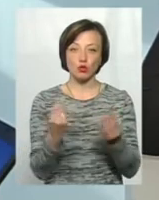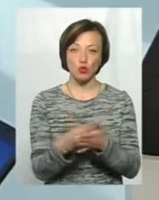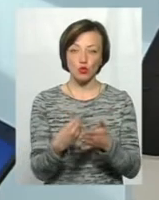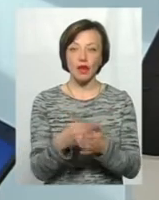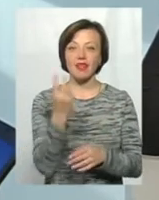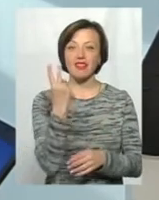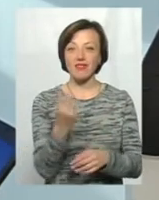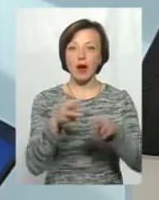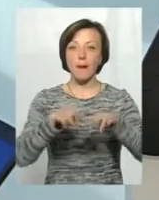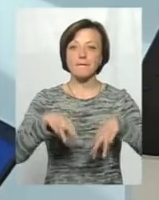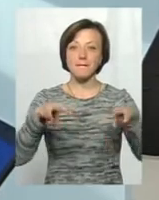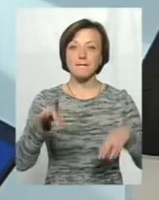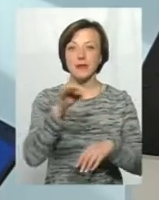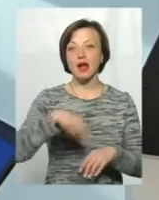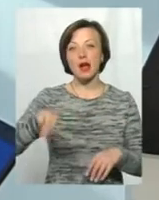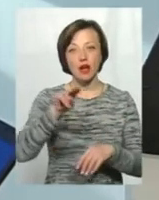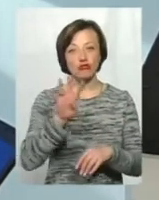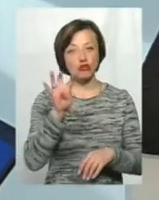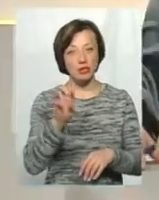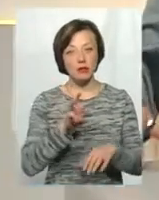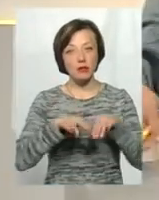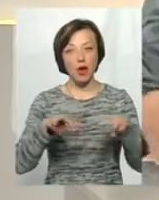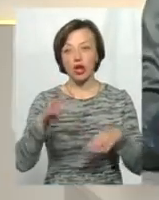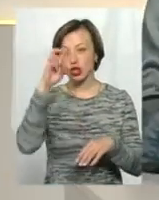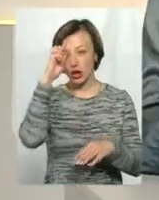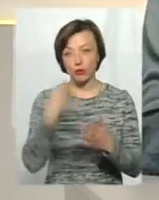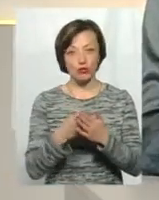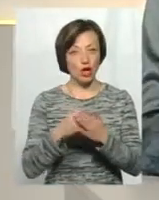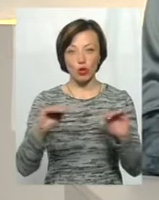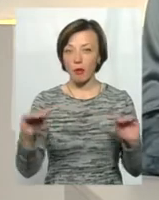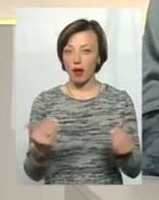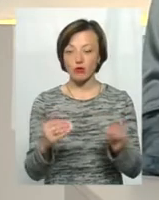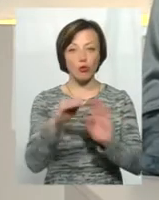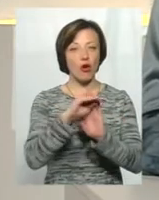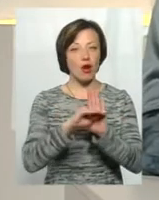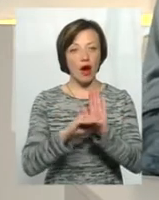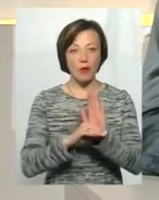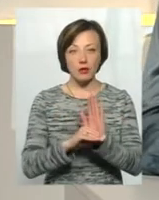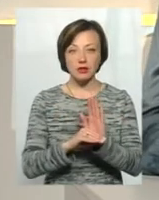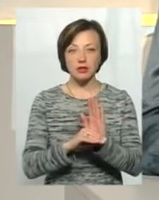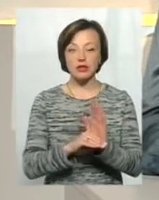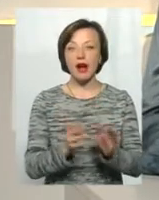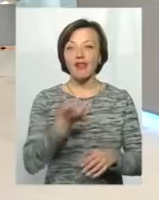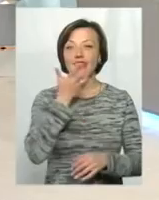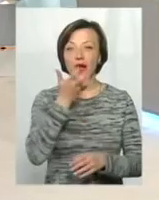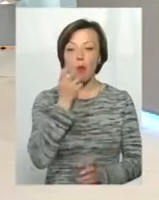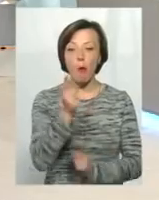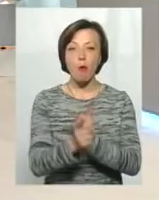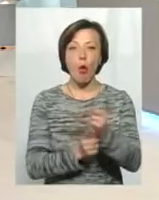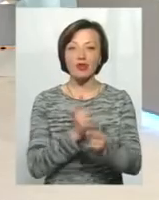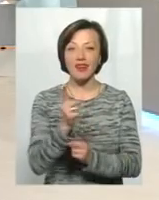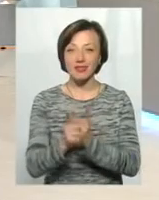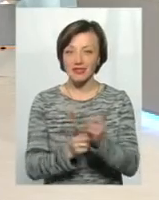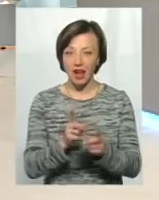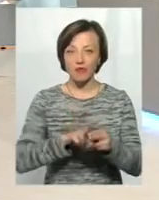мільярди 400 мільйонів гривень. Але державний бюджет обмежений. Програма термомодернізації і